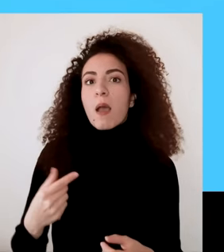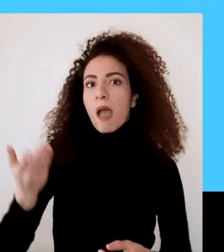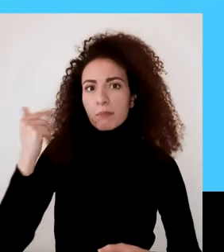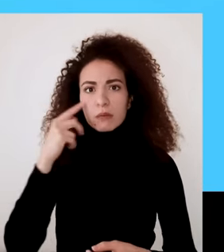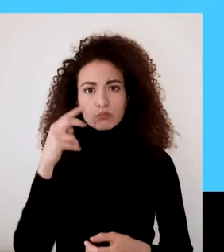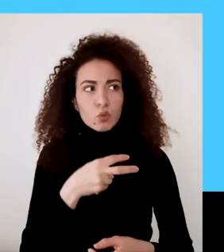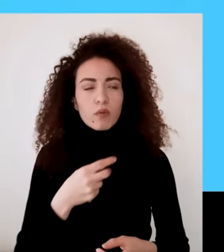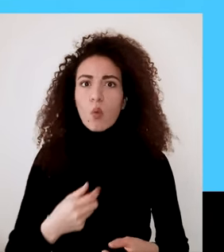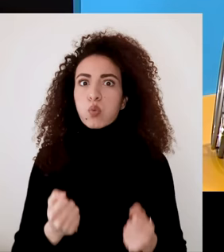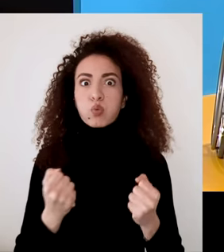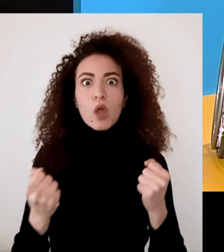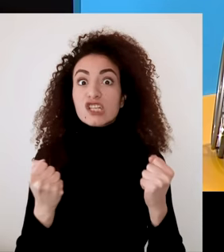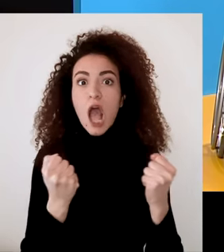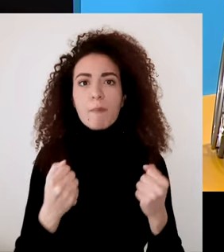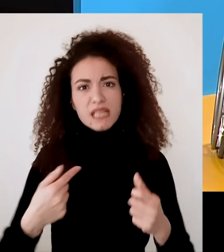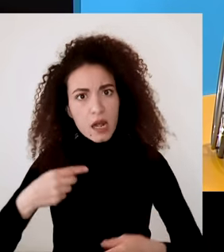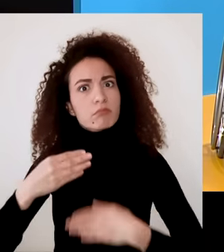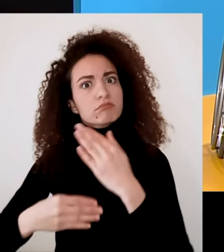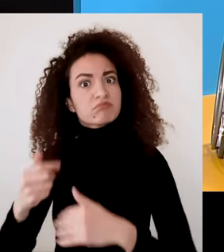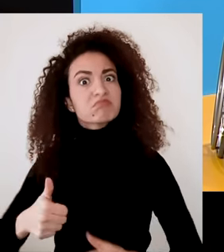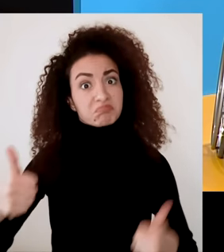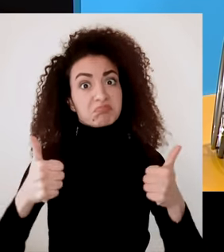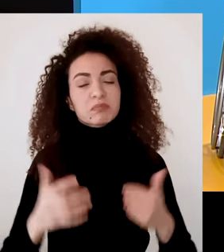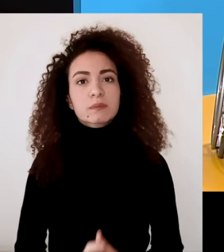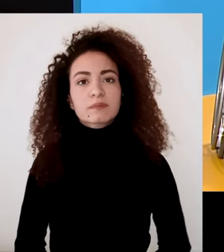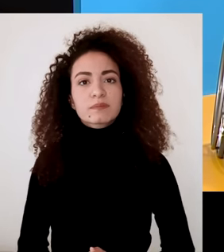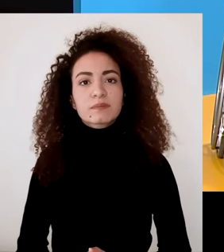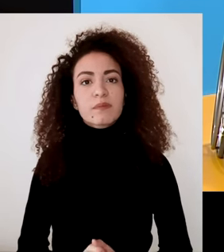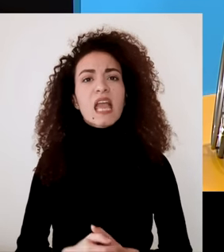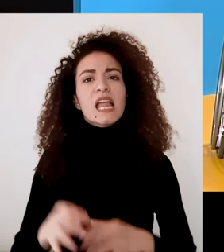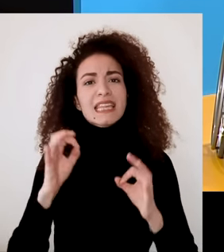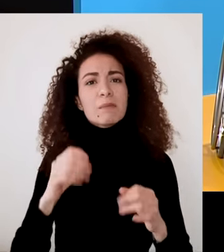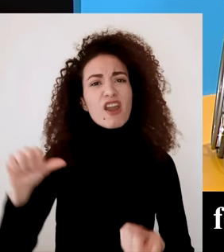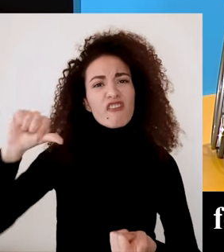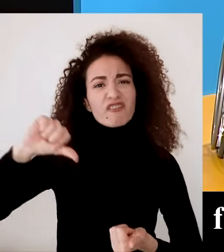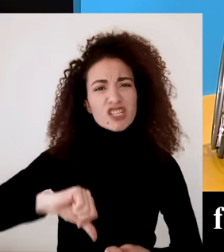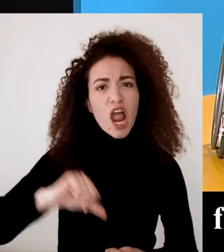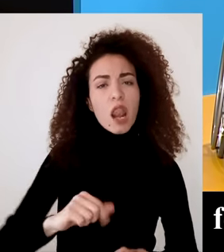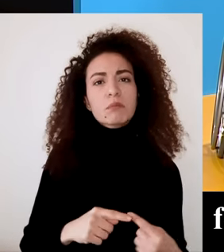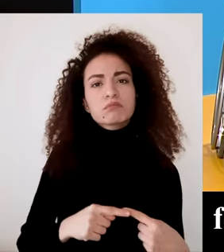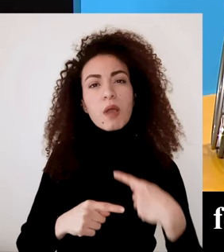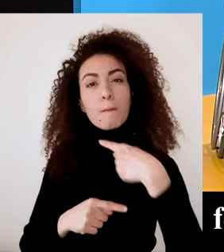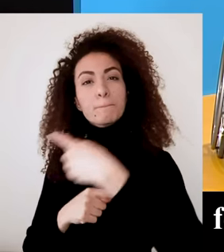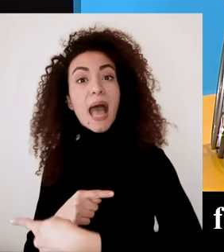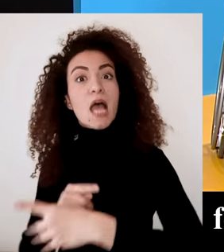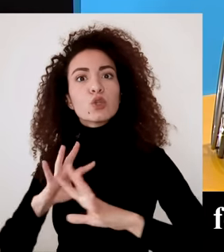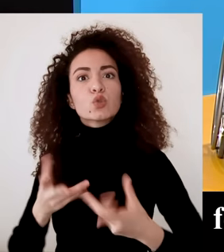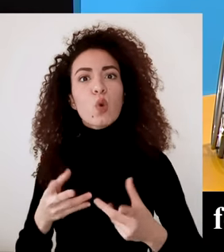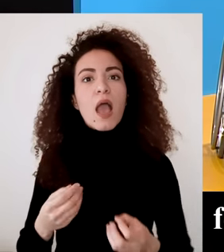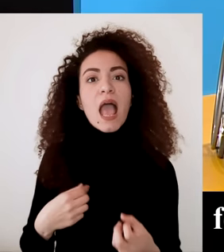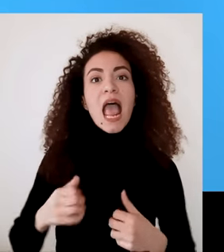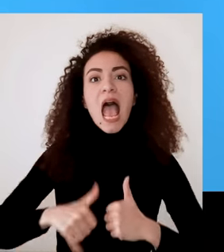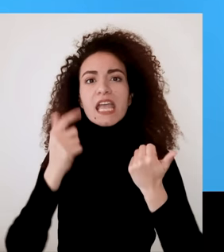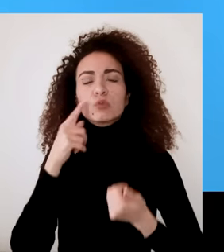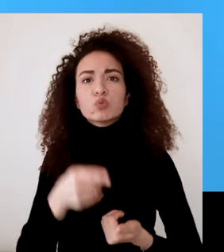أو اتخطى هيك صعوبة تانيا إمكانيات جديدة كل نهية أو فشل بفتح مجالة بديات جديدة ولا معنى أكبر